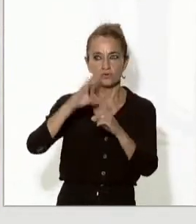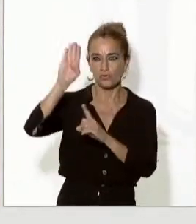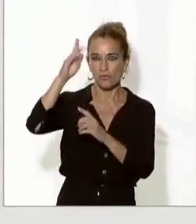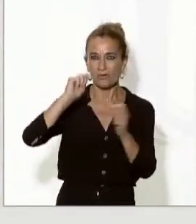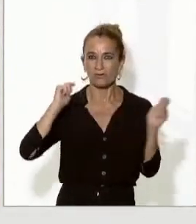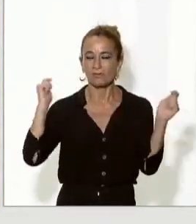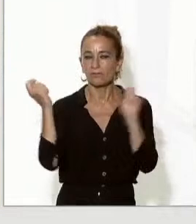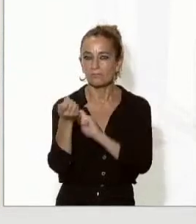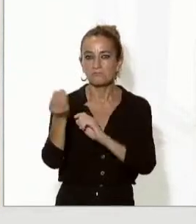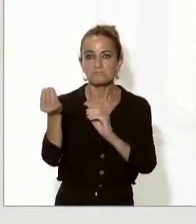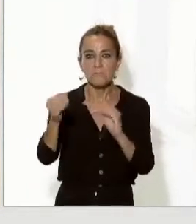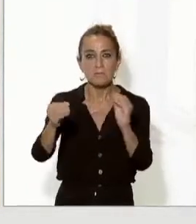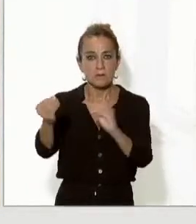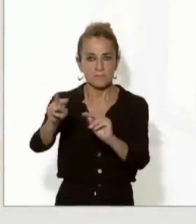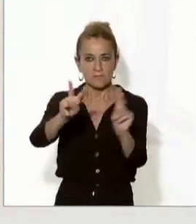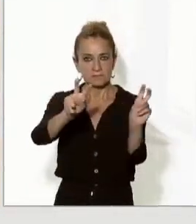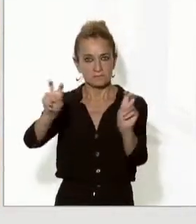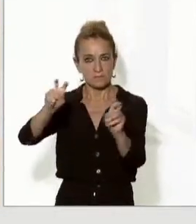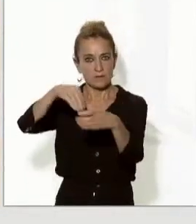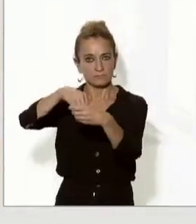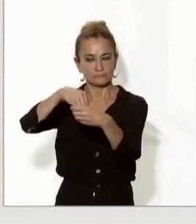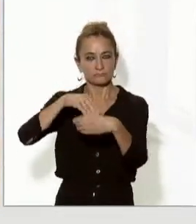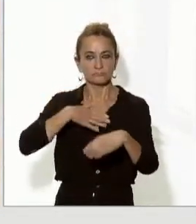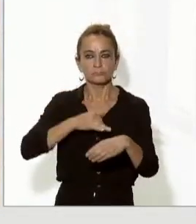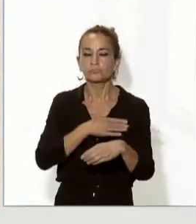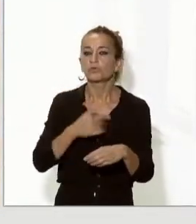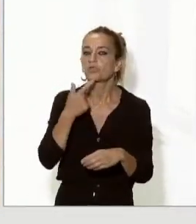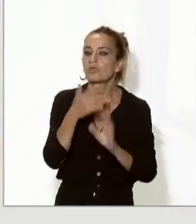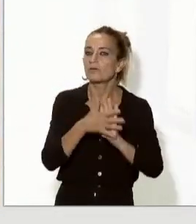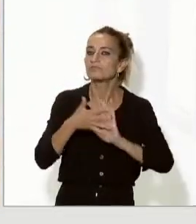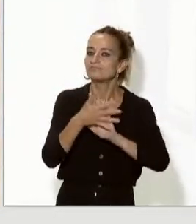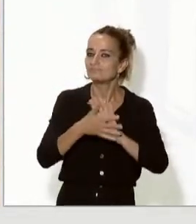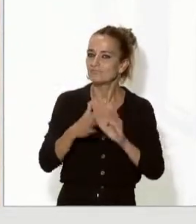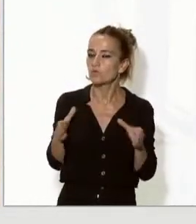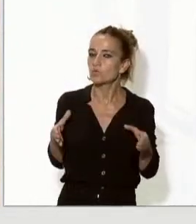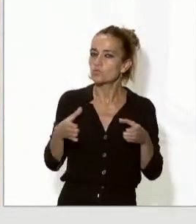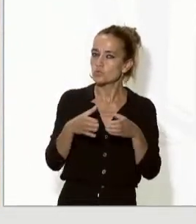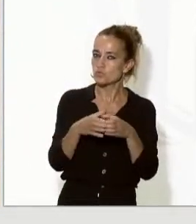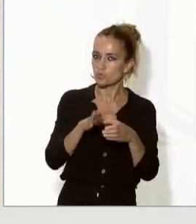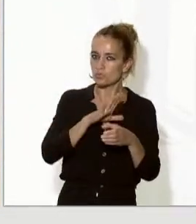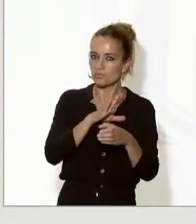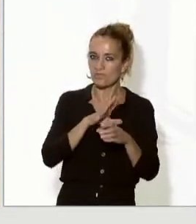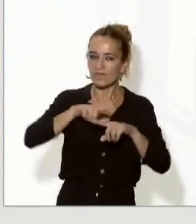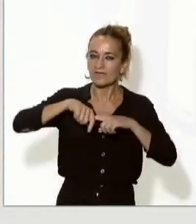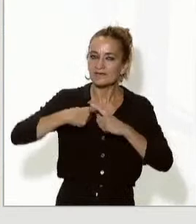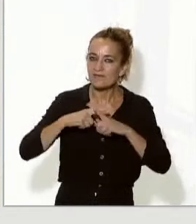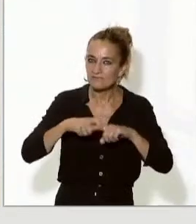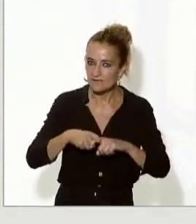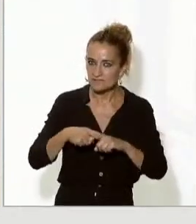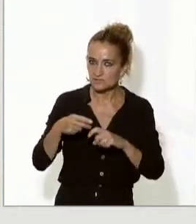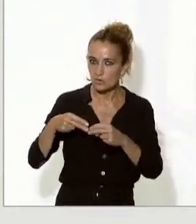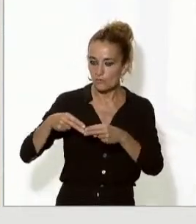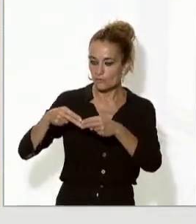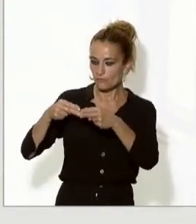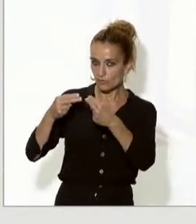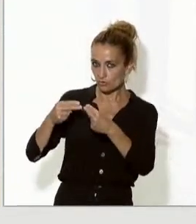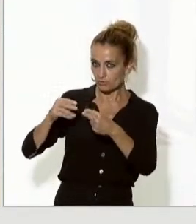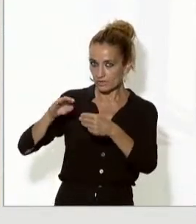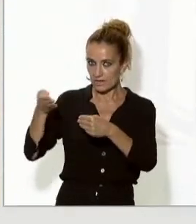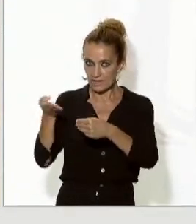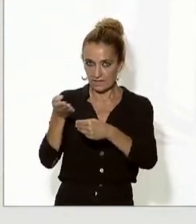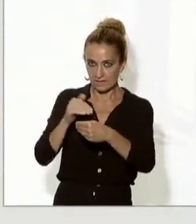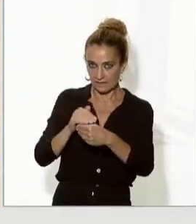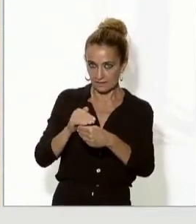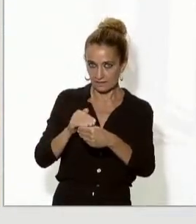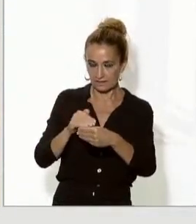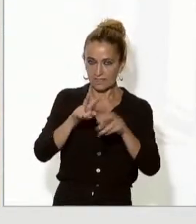moltes més temàtiques. Per tant, estem parlant d'un grup de reflexió específicament transfronterer que tindrà una visió i que abordarà temàtiques